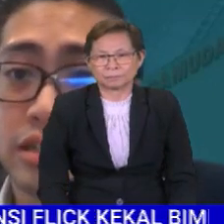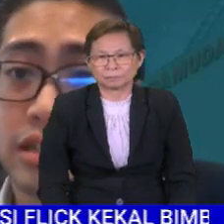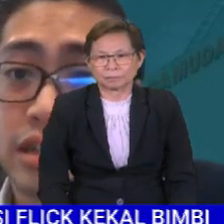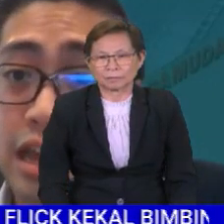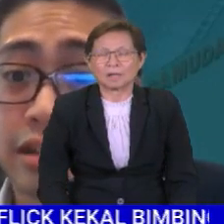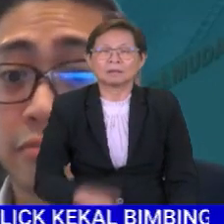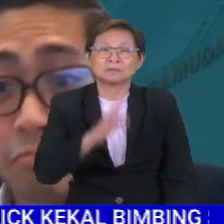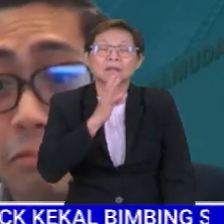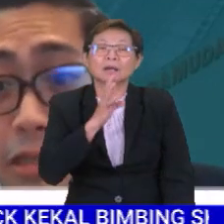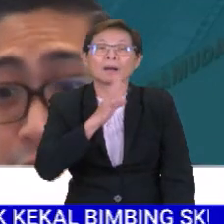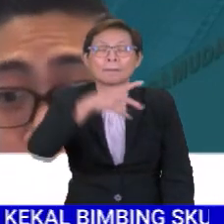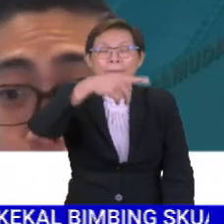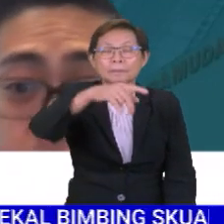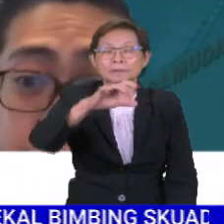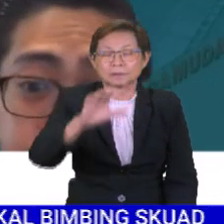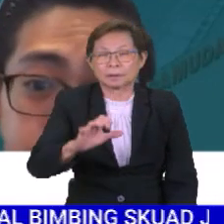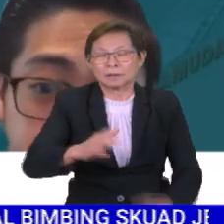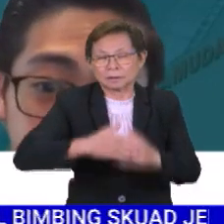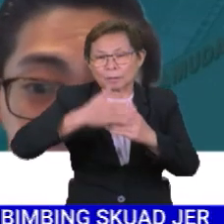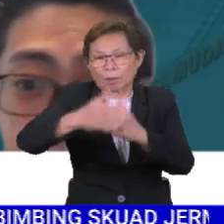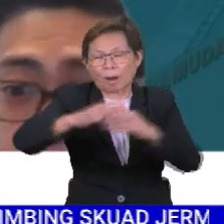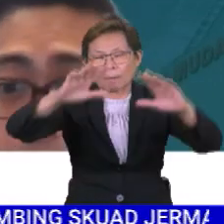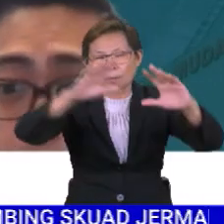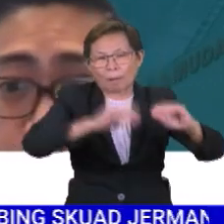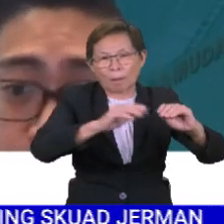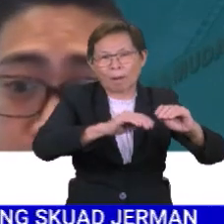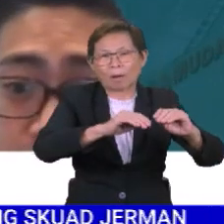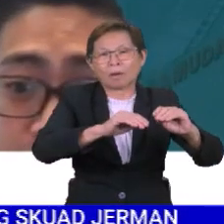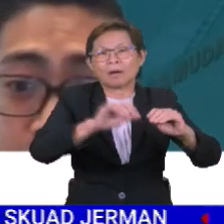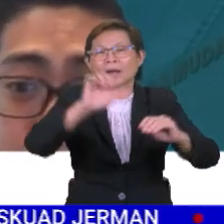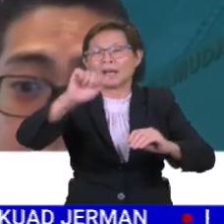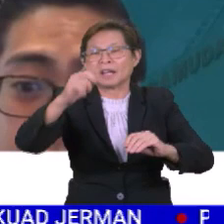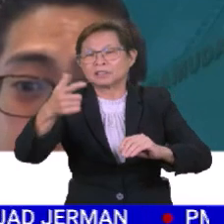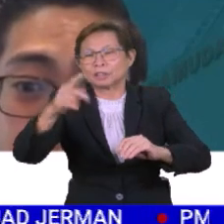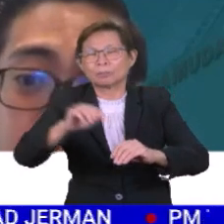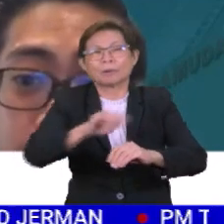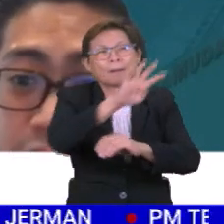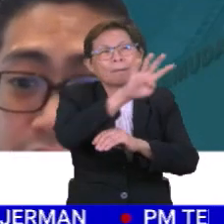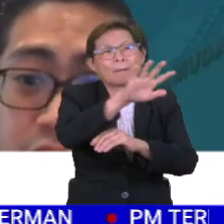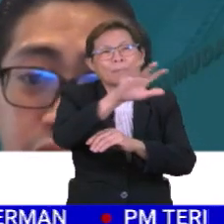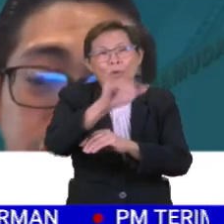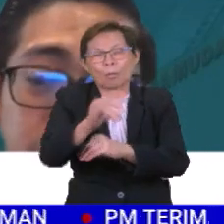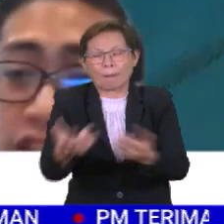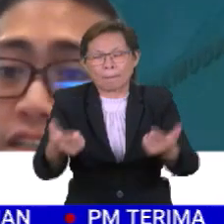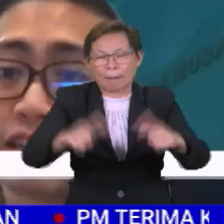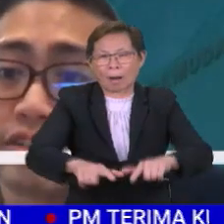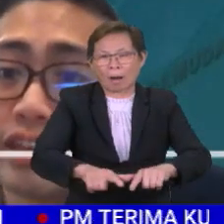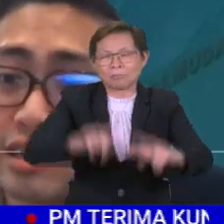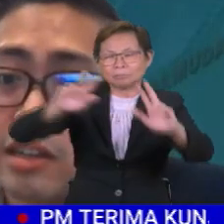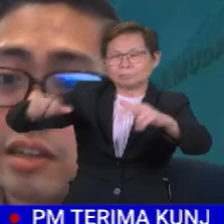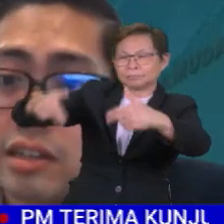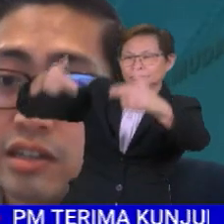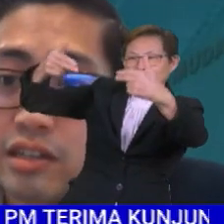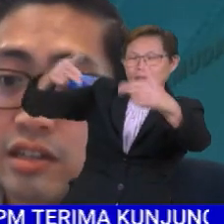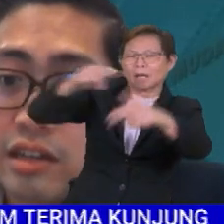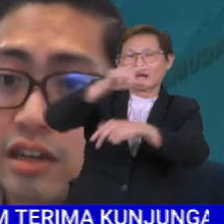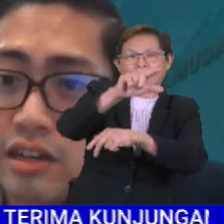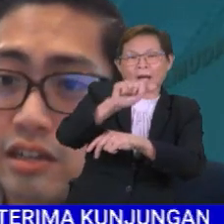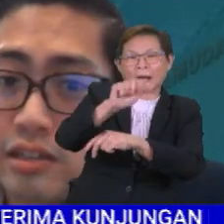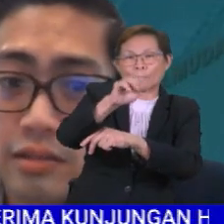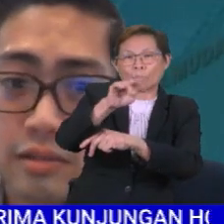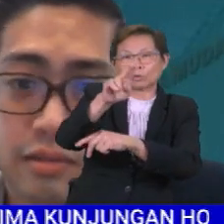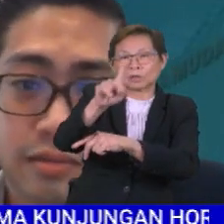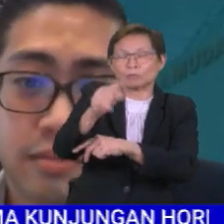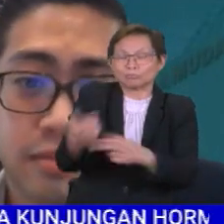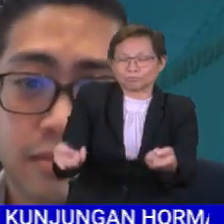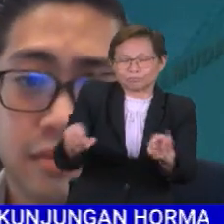Beliau bercakap pada sidang media selepas musyarat agung tahunan ke-46 berlangsung secara maya. Gamuda juga